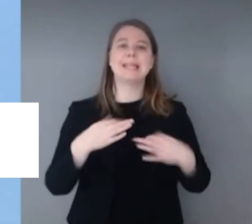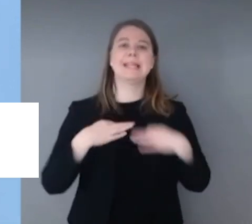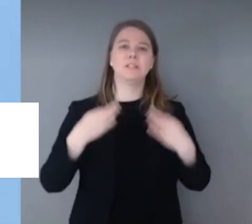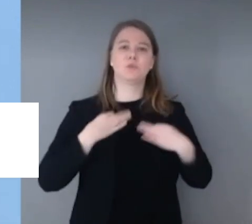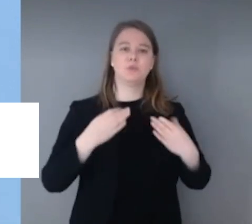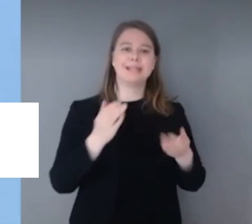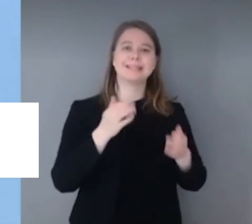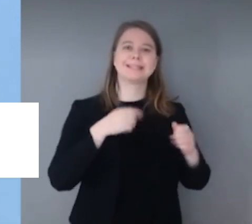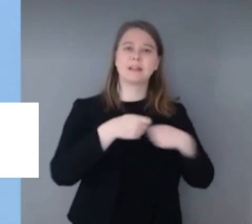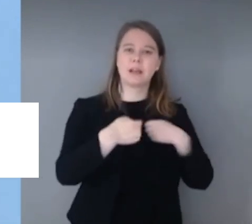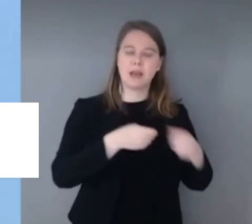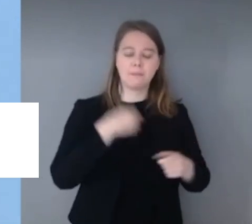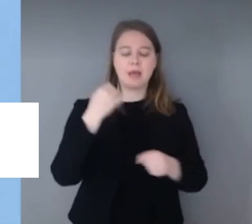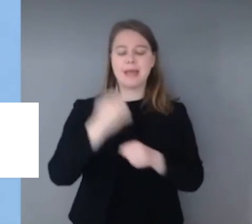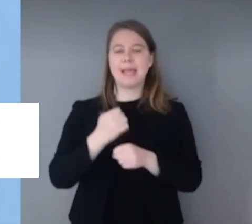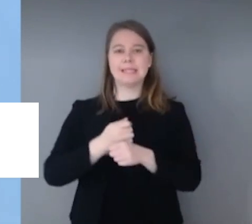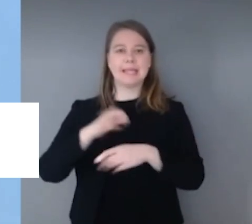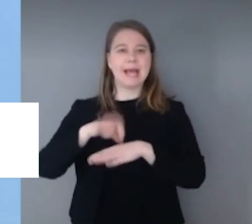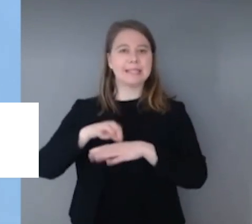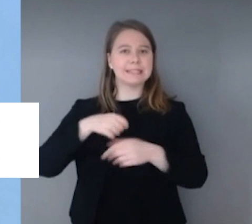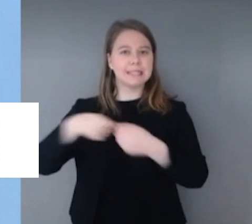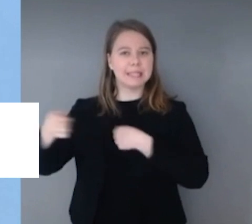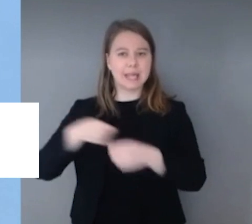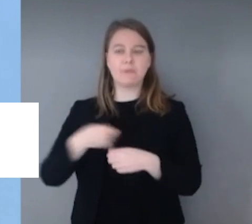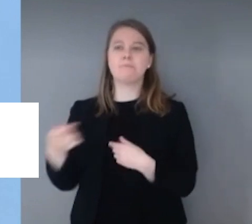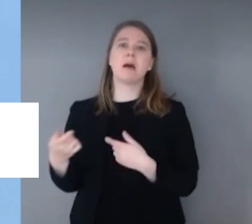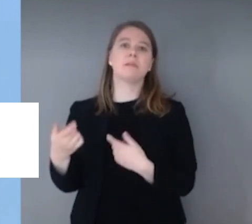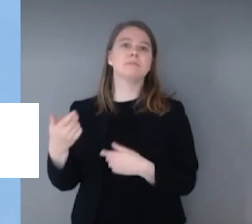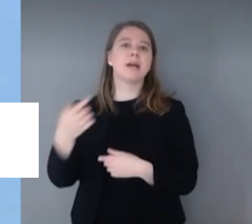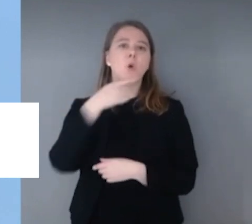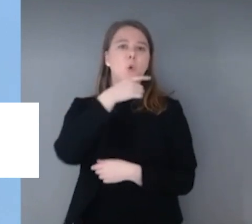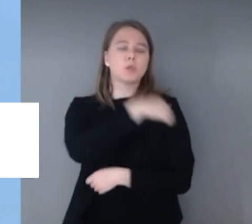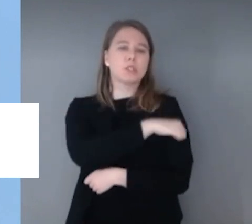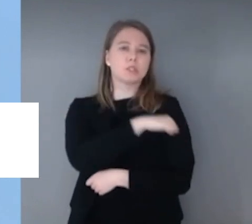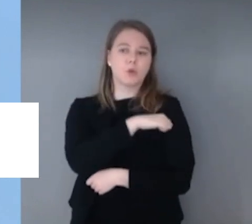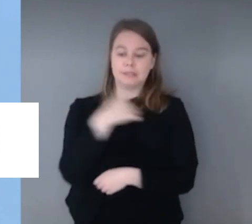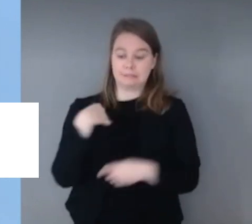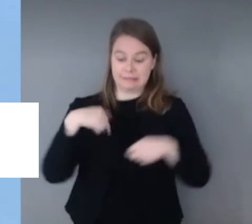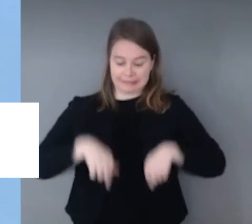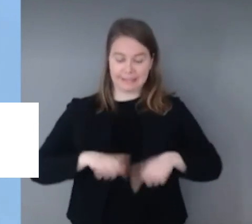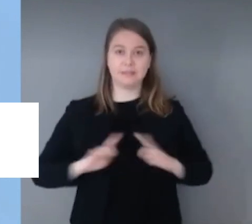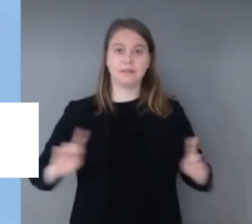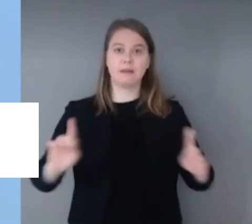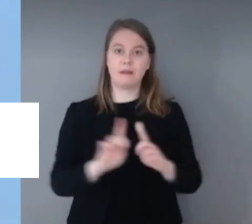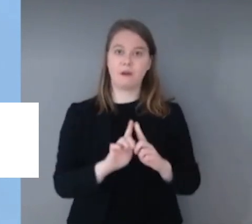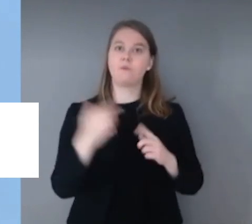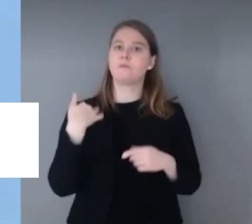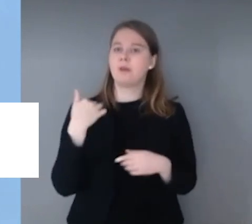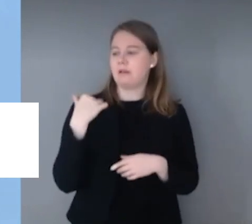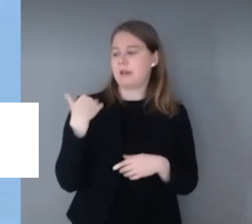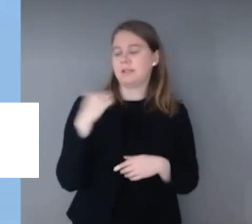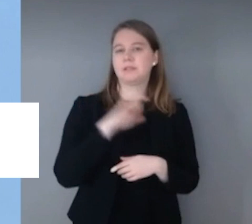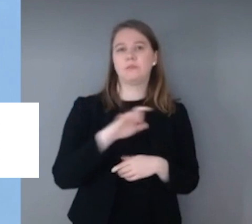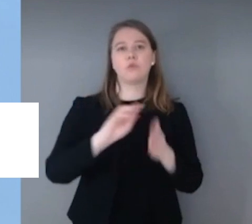der Ärztekammer bedanken, mit der wir vorige Woche hier in diesem Raum den Vertrag für gemeinsames Vorgehen unterzeichnen konnten.